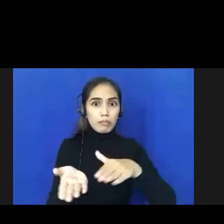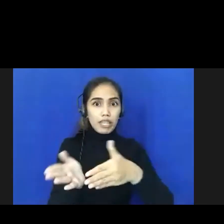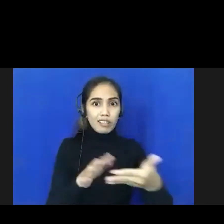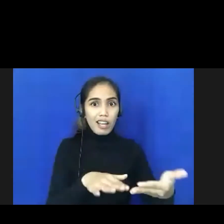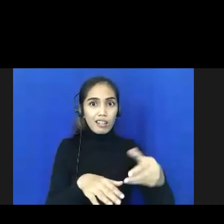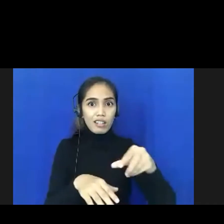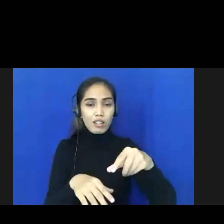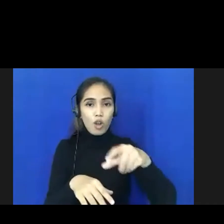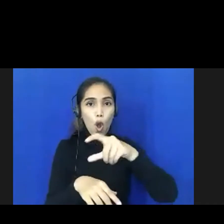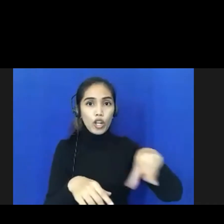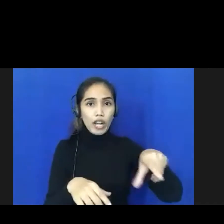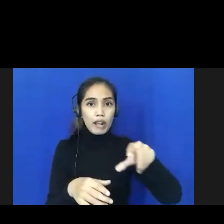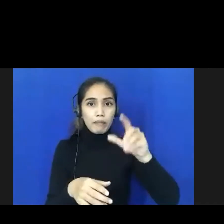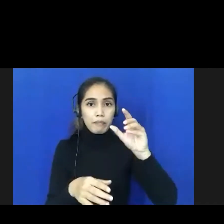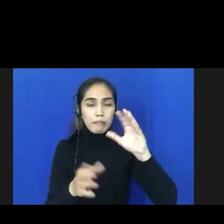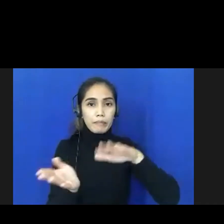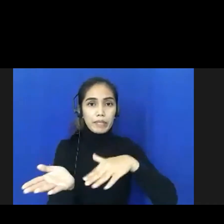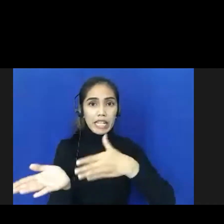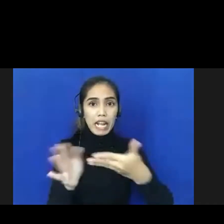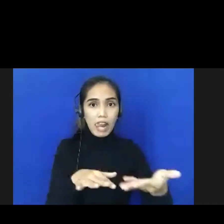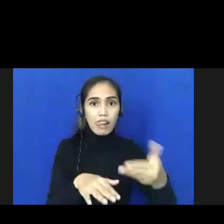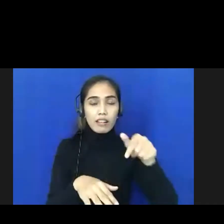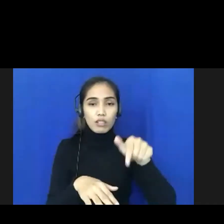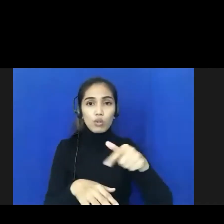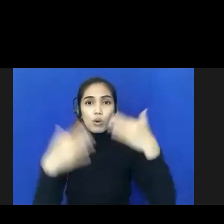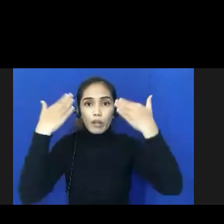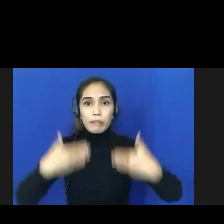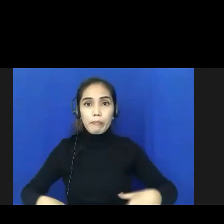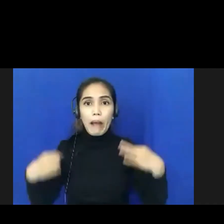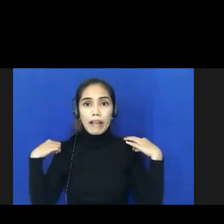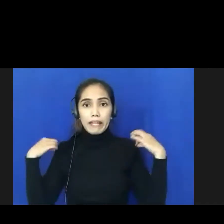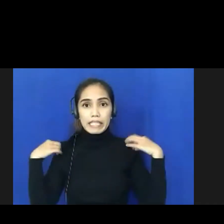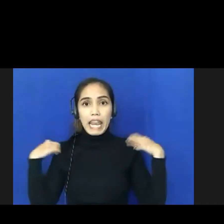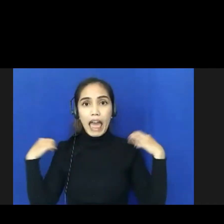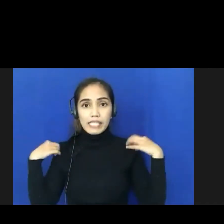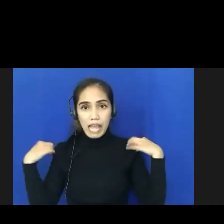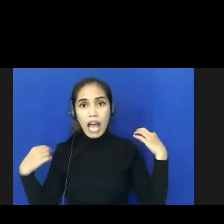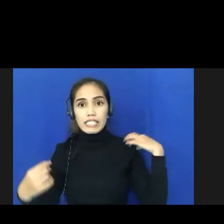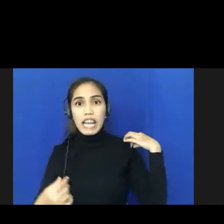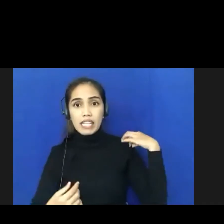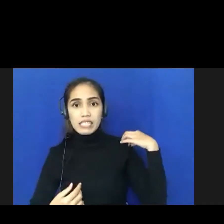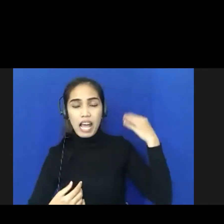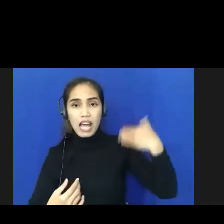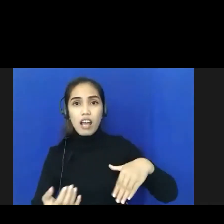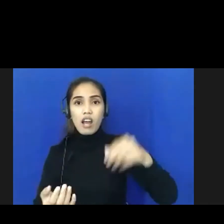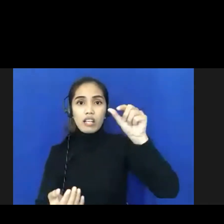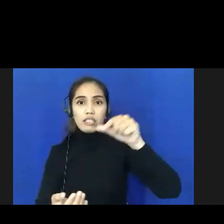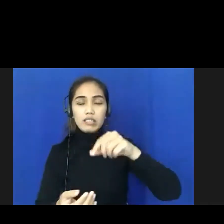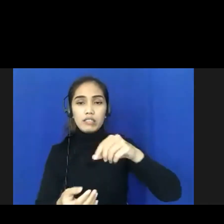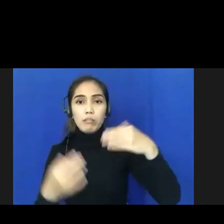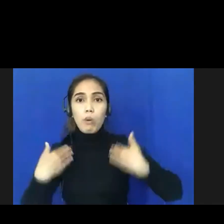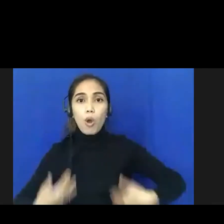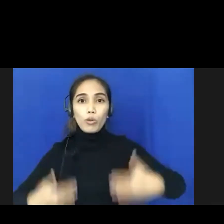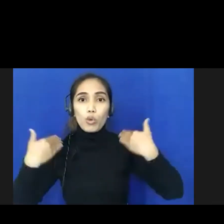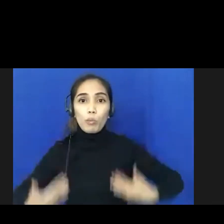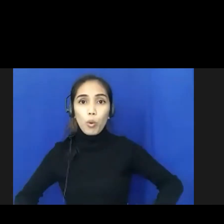sangat tinggi ya kalau di Sumba mungkin kalau Bapak Ibu nanti datang ke Sumba melihat biasanya di